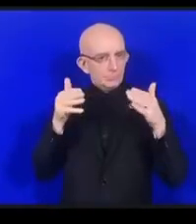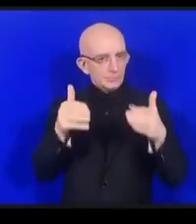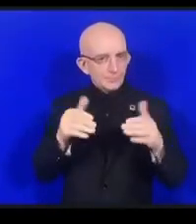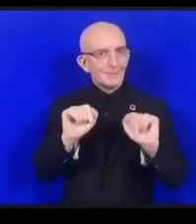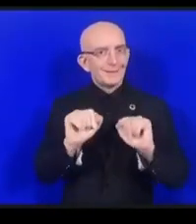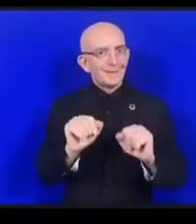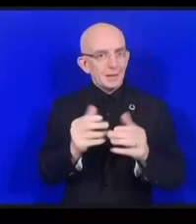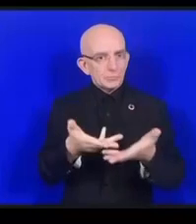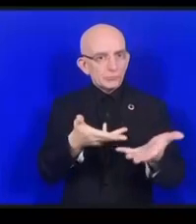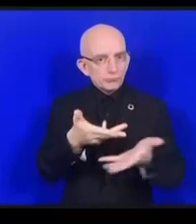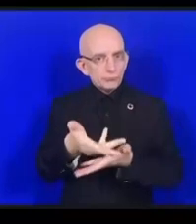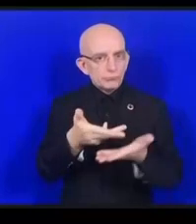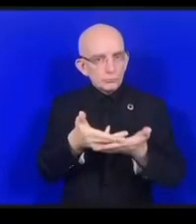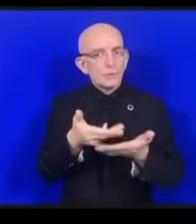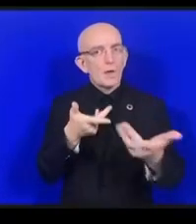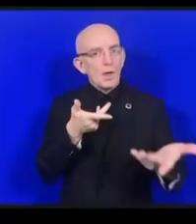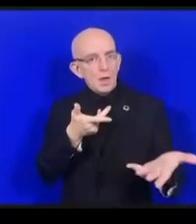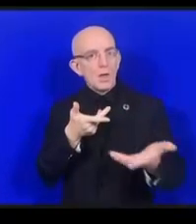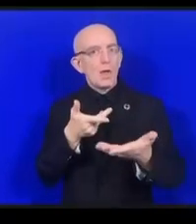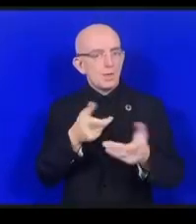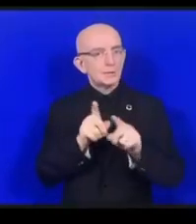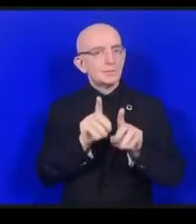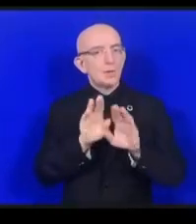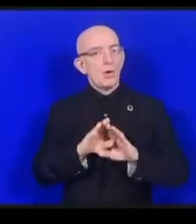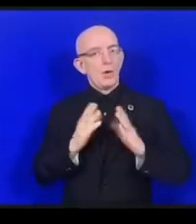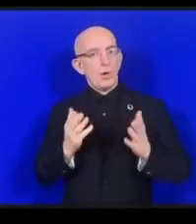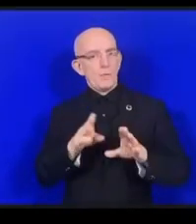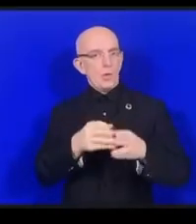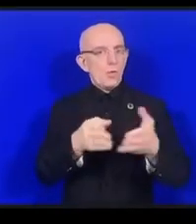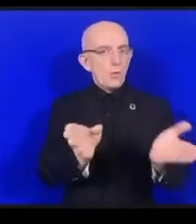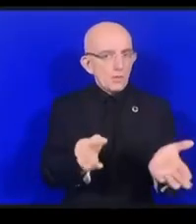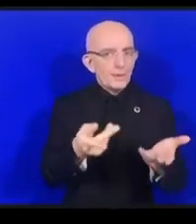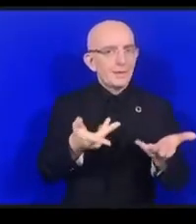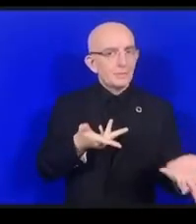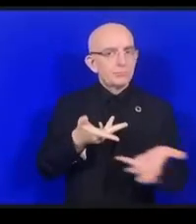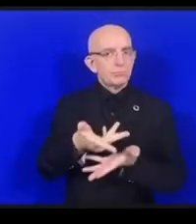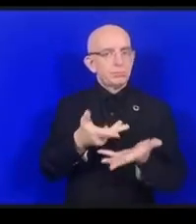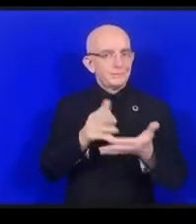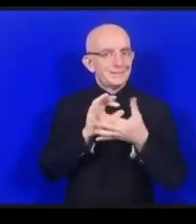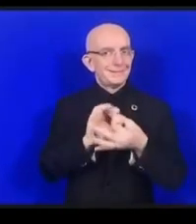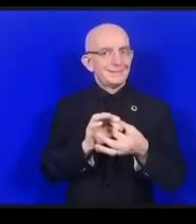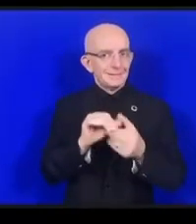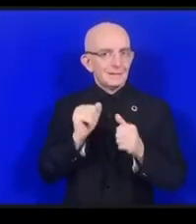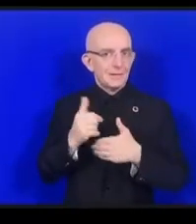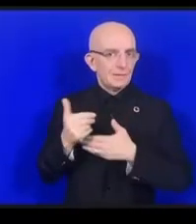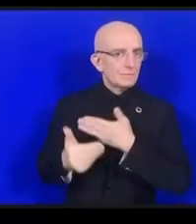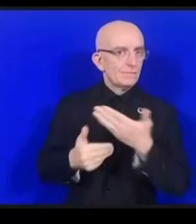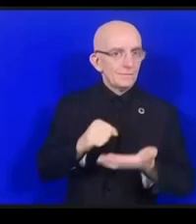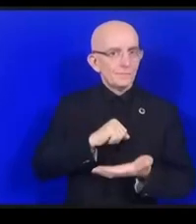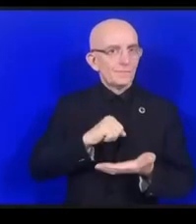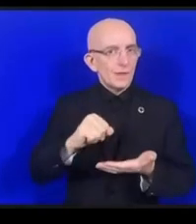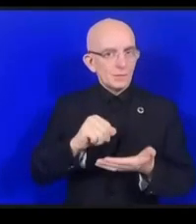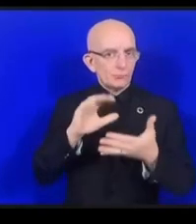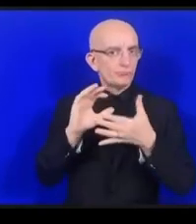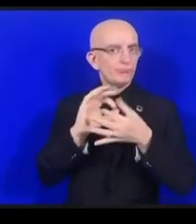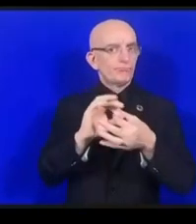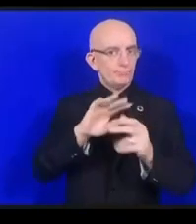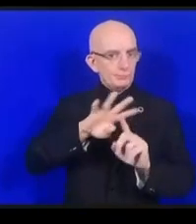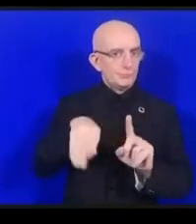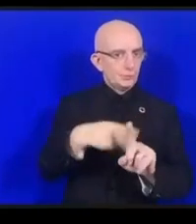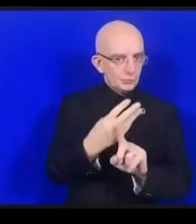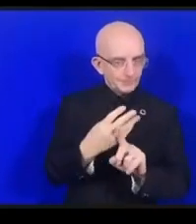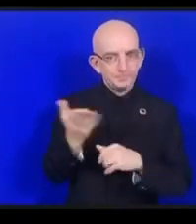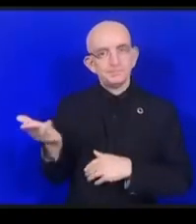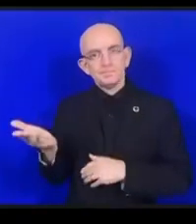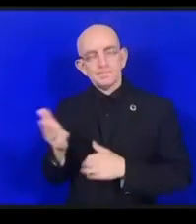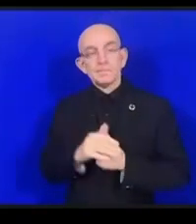々はIoTについて長年いろいろと作業してきましたこのダイナミックコリ